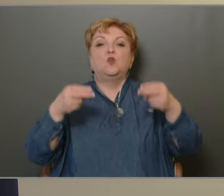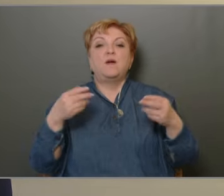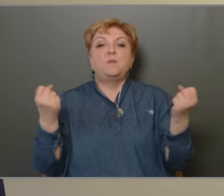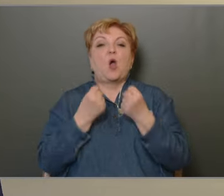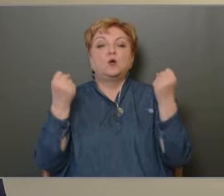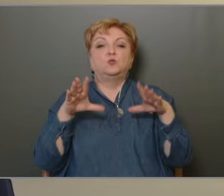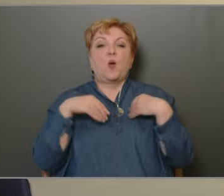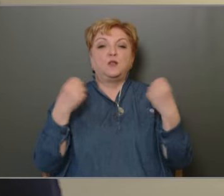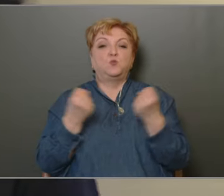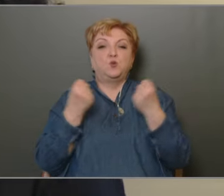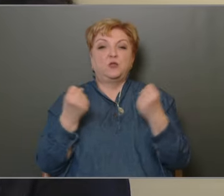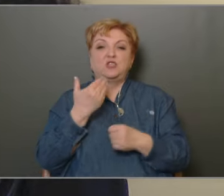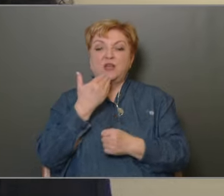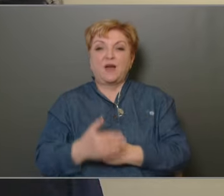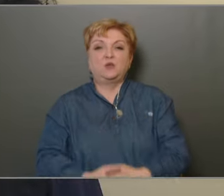alkotó egyesműködést csinálni.